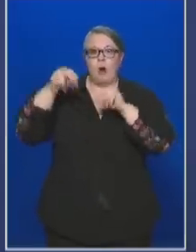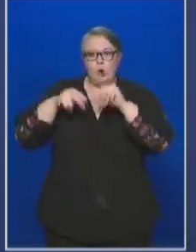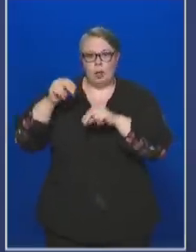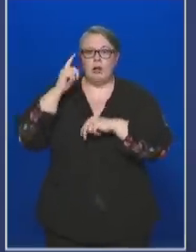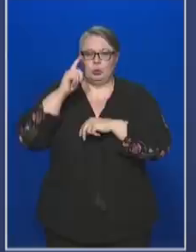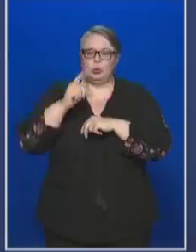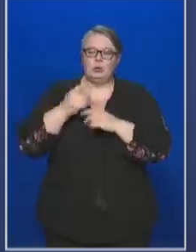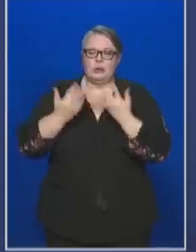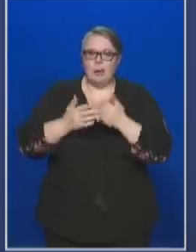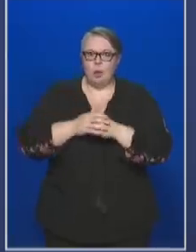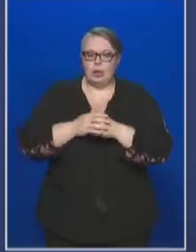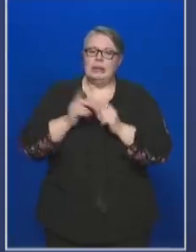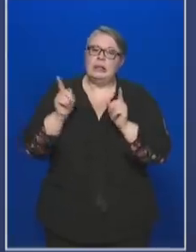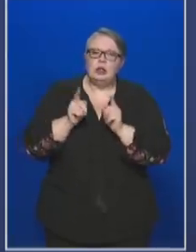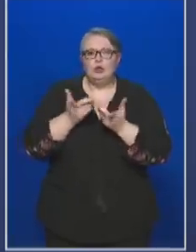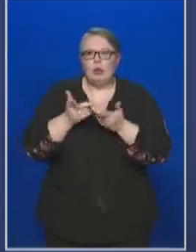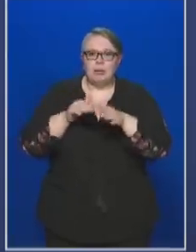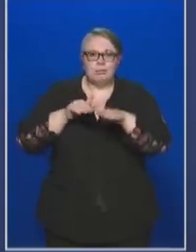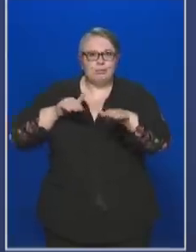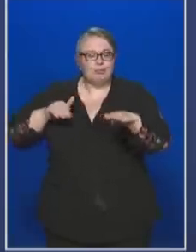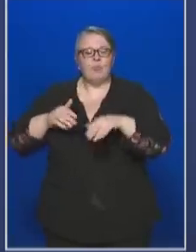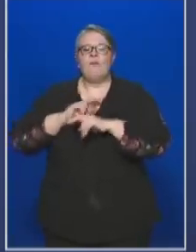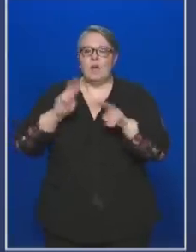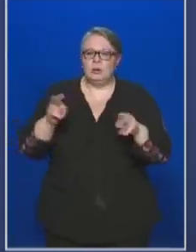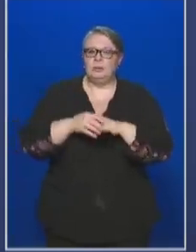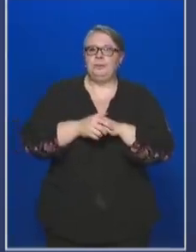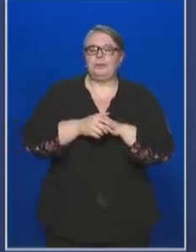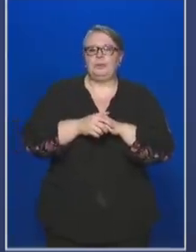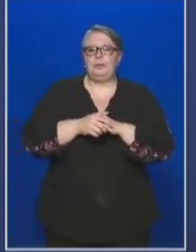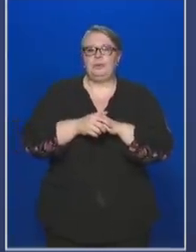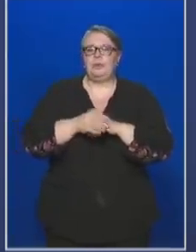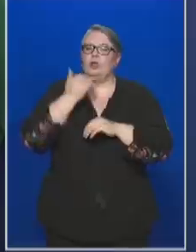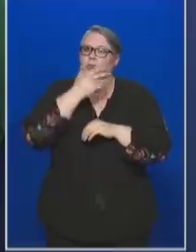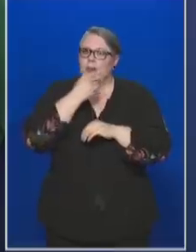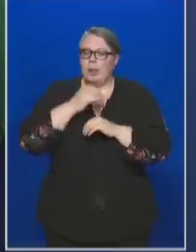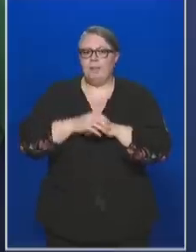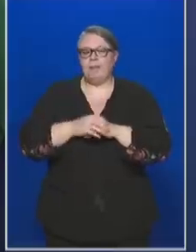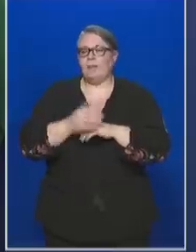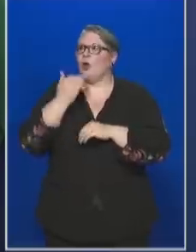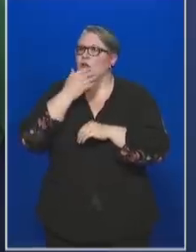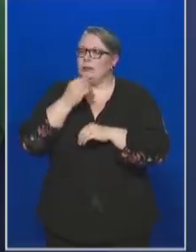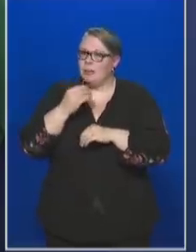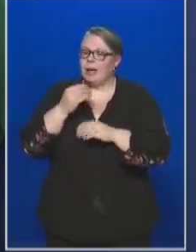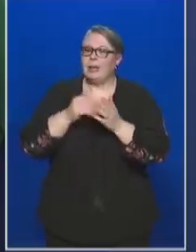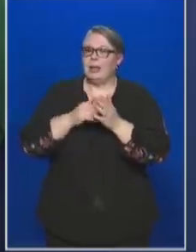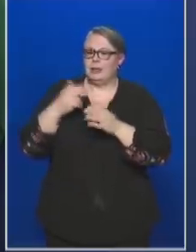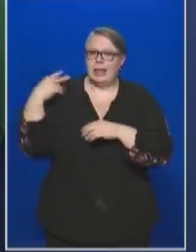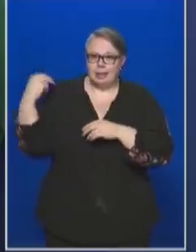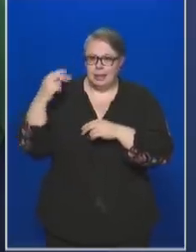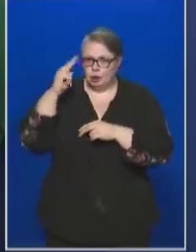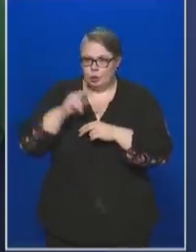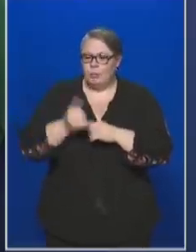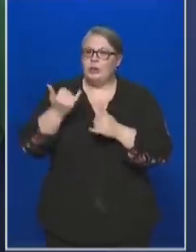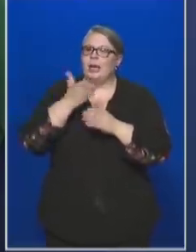tudunk számolni kisebb jellegű fennakadásokra, határvárakozásra. Köszönöm. Köszönöm, Aleszredes úr. Most kérem,